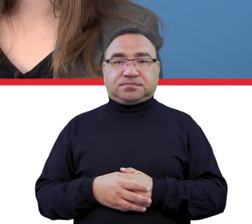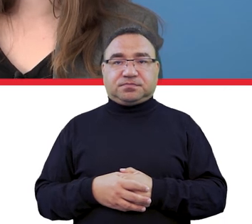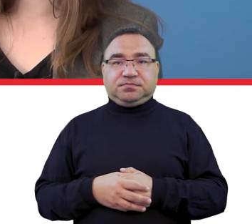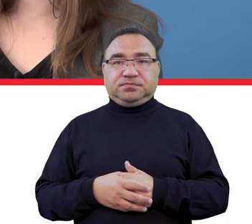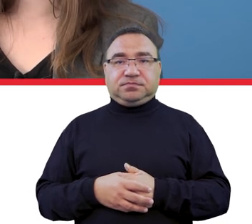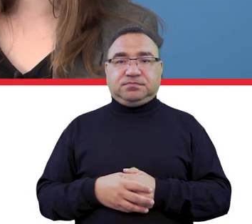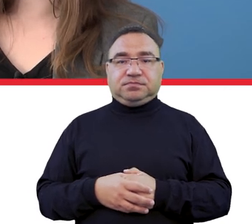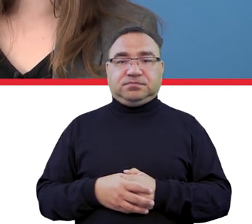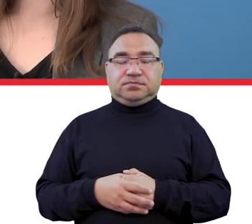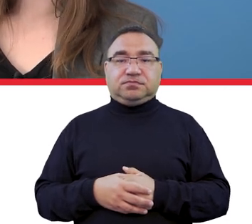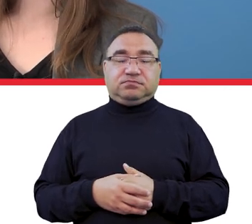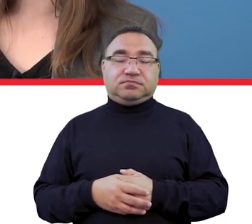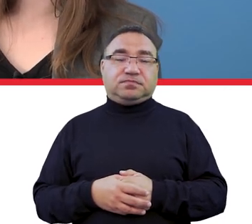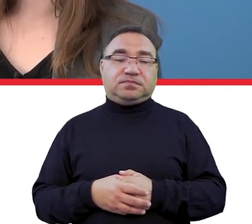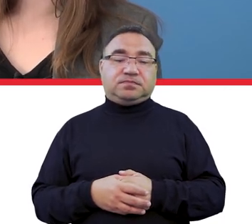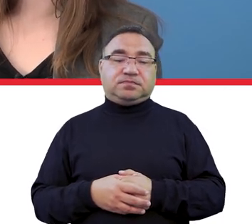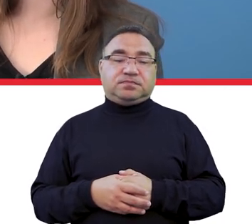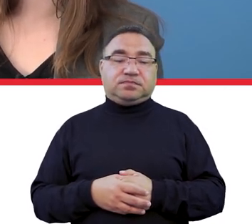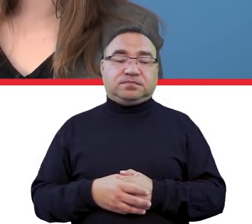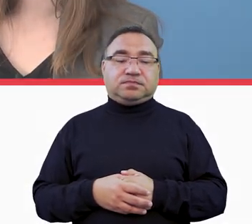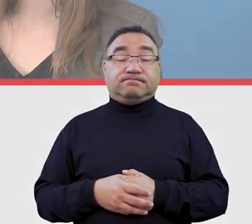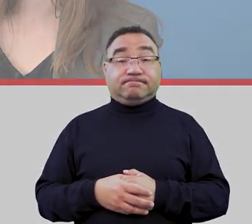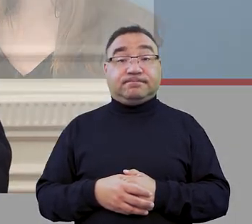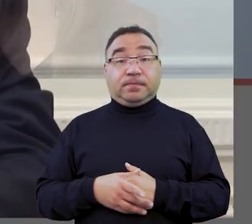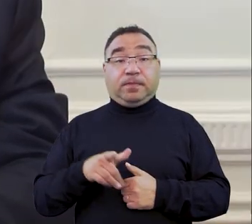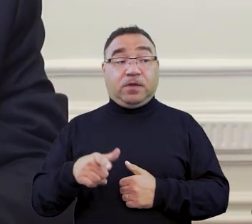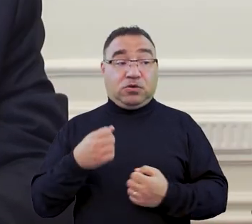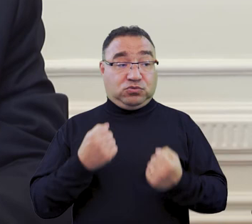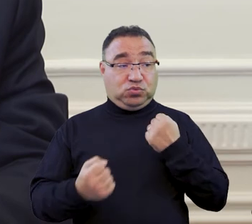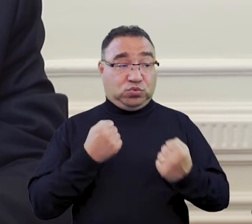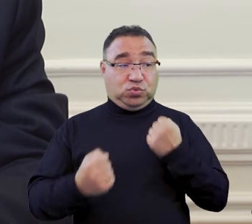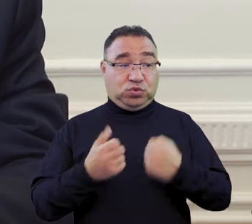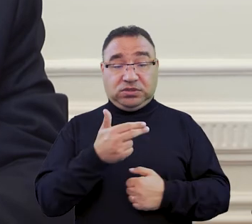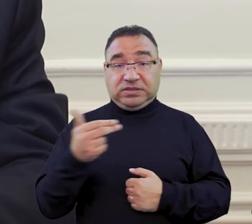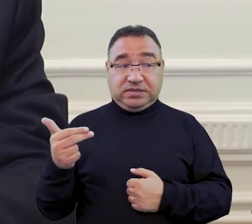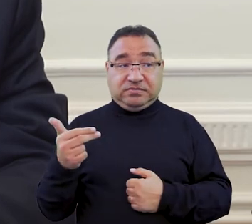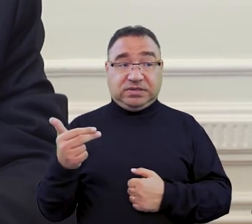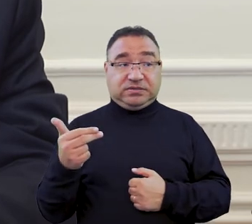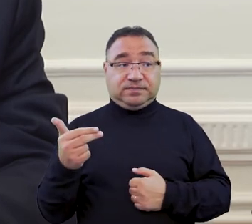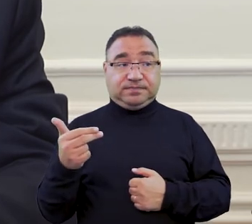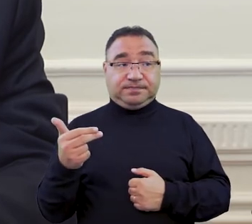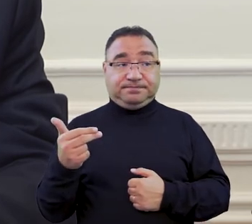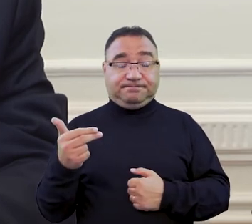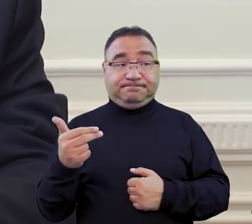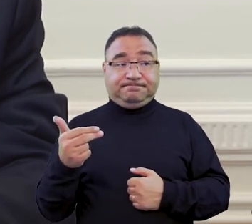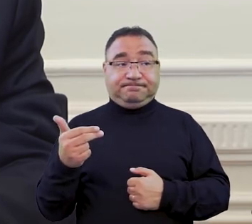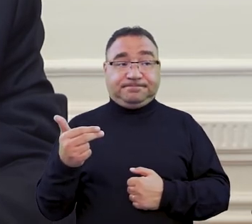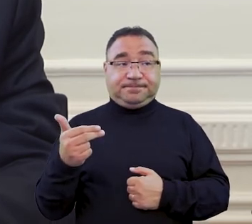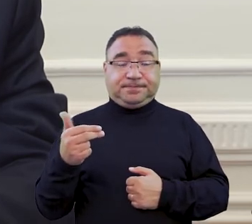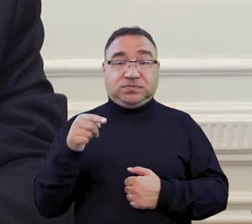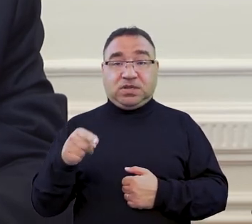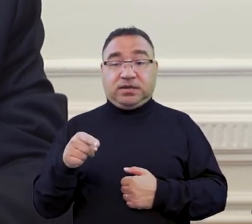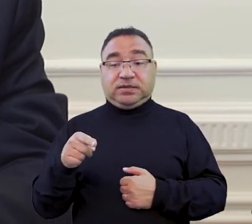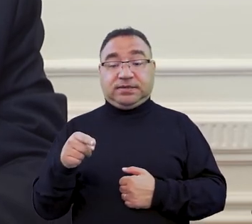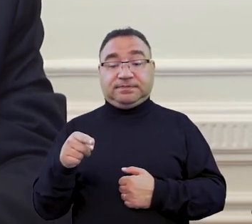od autora pytania. No to są trudne tematy, bo się tych takich rozwiązań